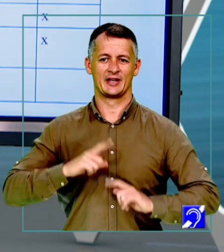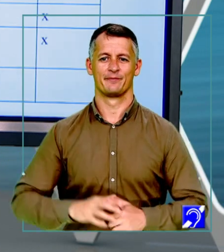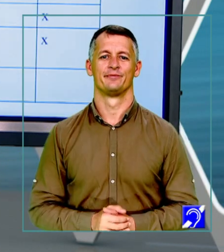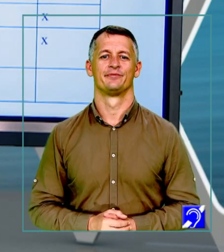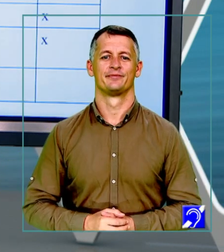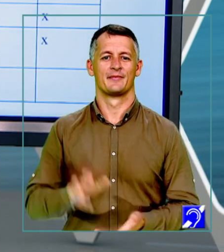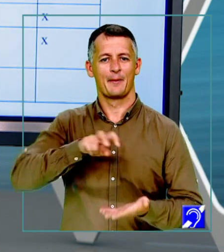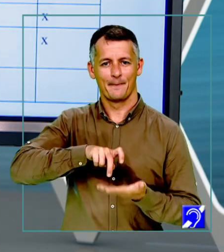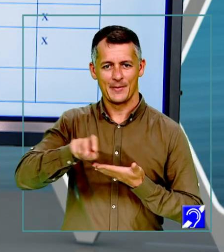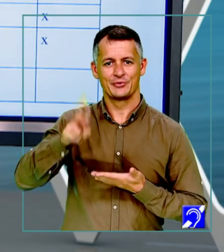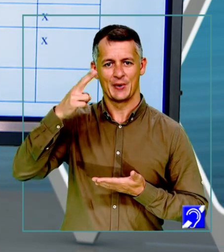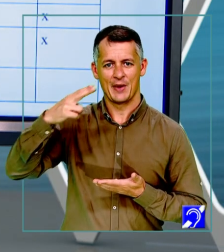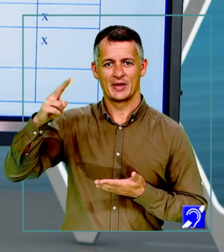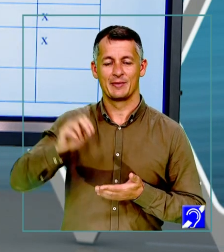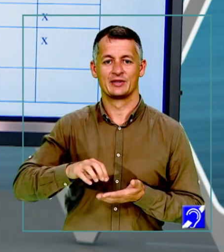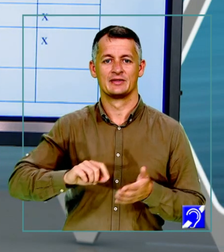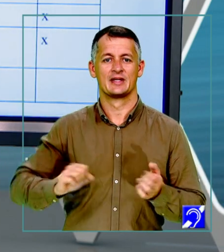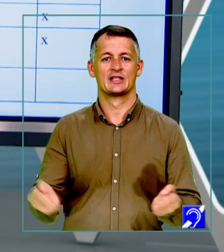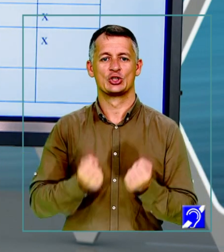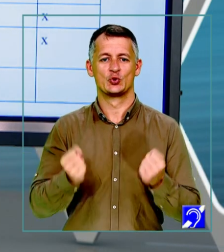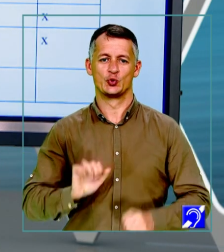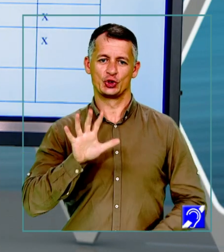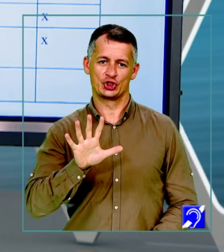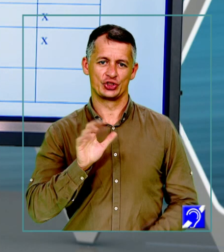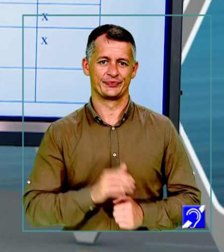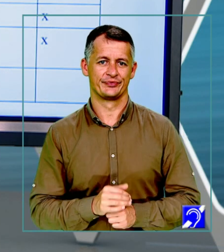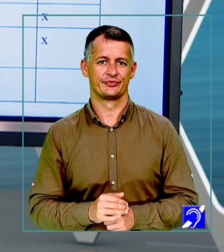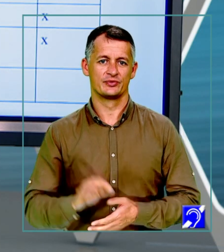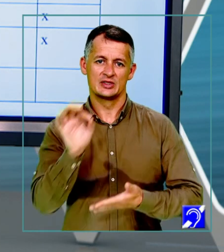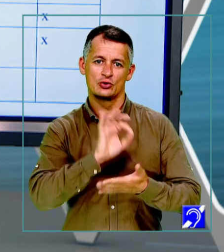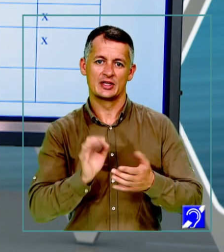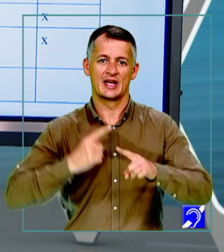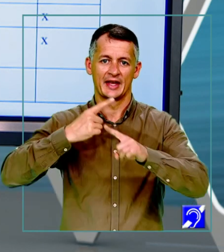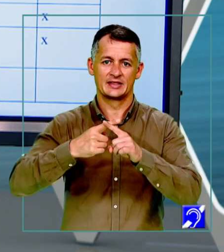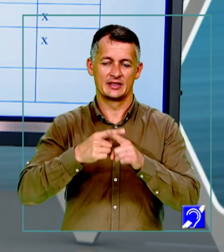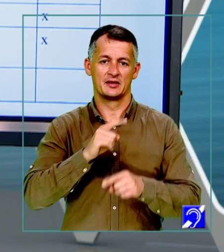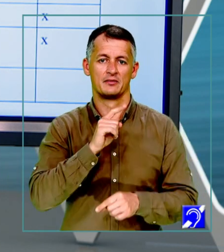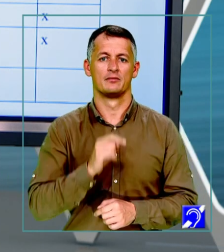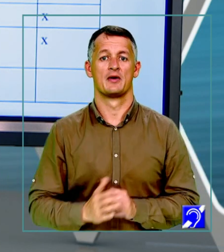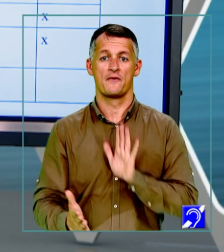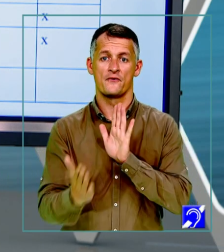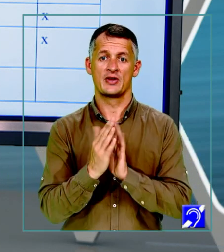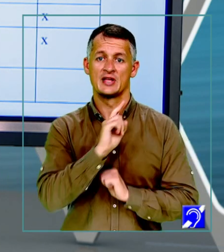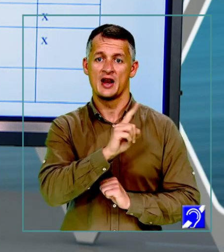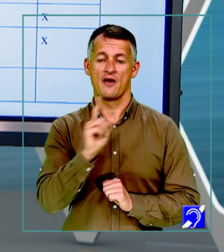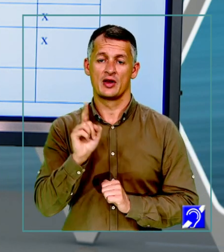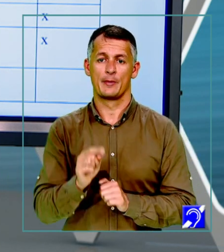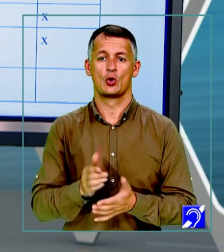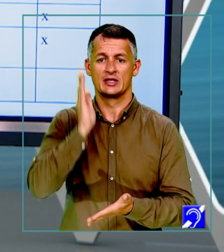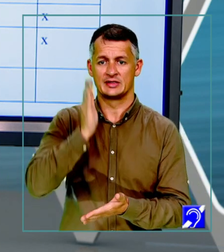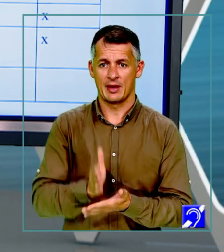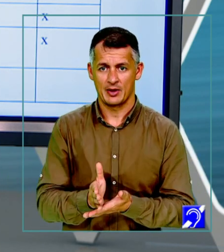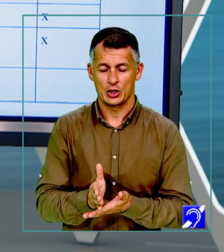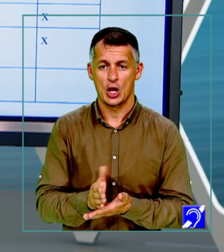Mergem mai departe la exercițiul 5. Notează X în dreptul fiecărui enunț pentru a stabili corectitudinea